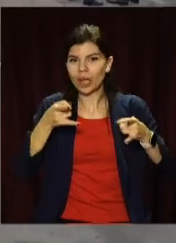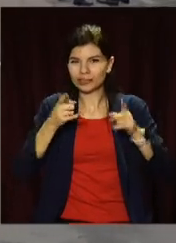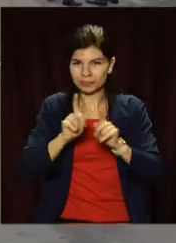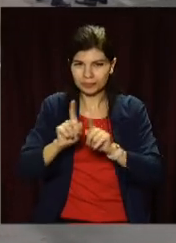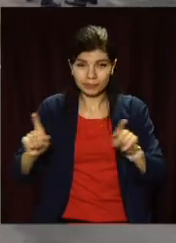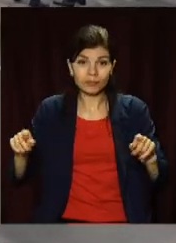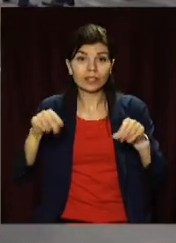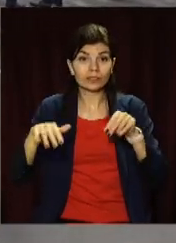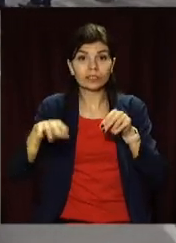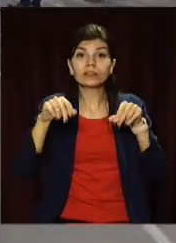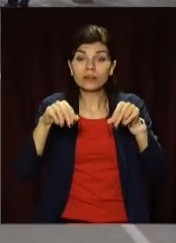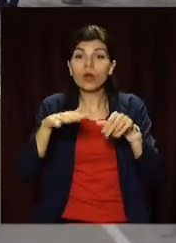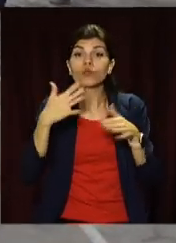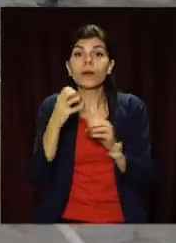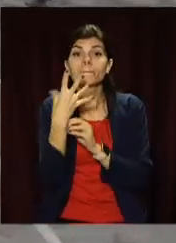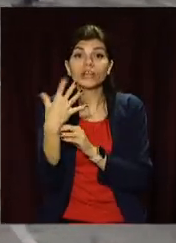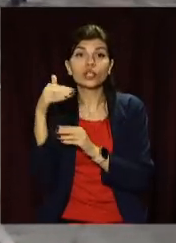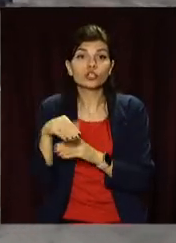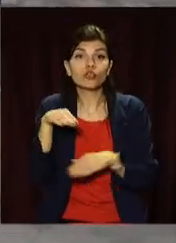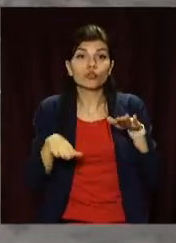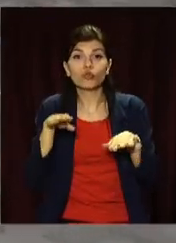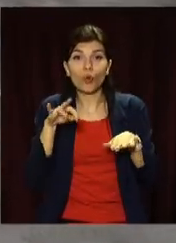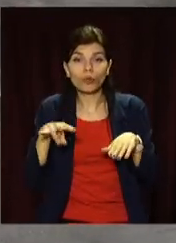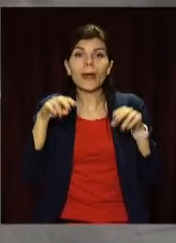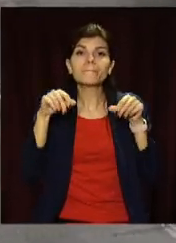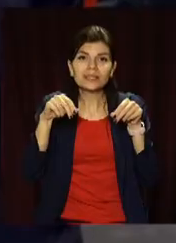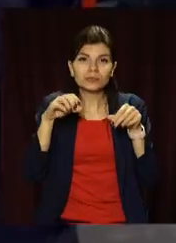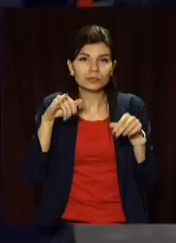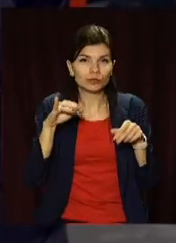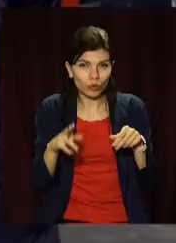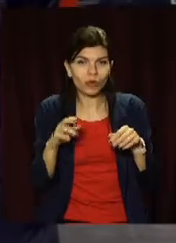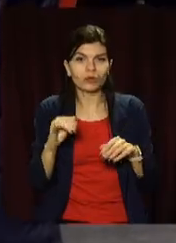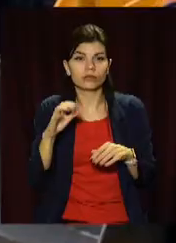тротуарів міста вже заготовували 15 тисяч тонн піщано-сольової суміші.